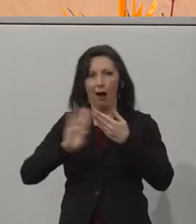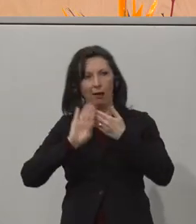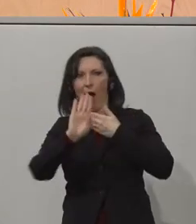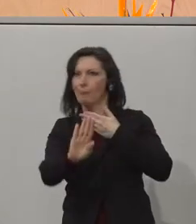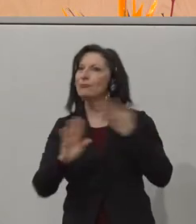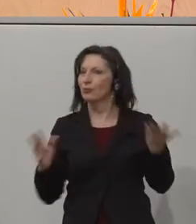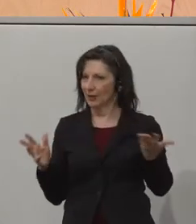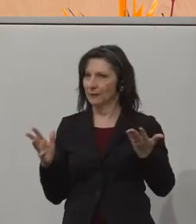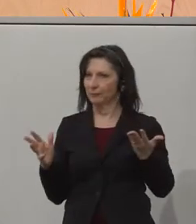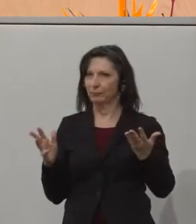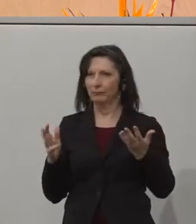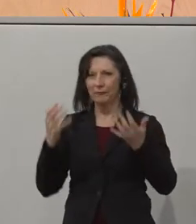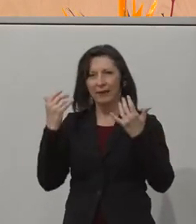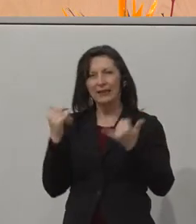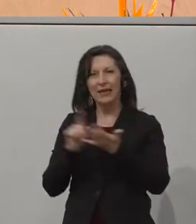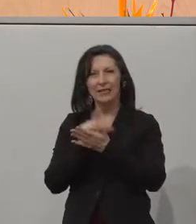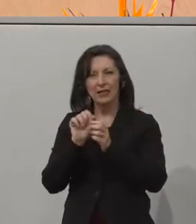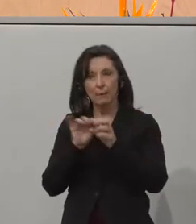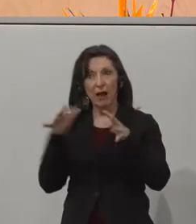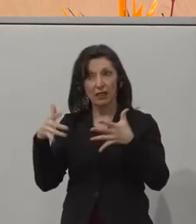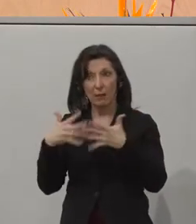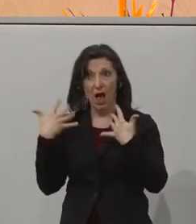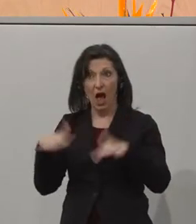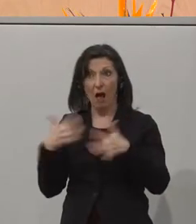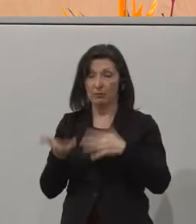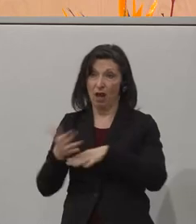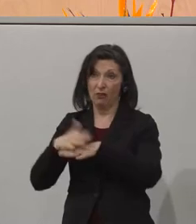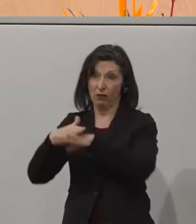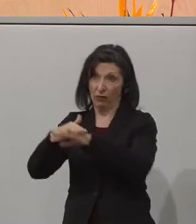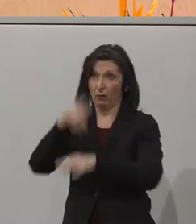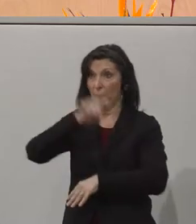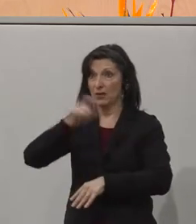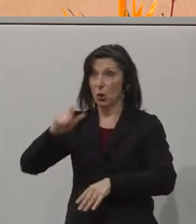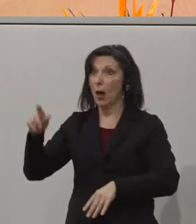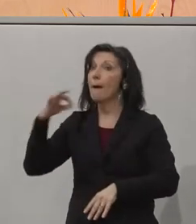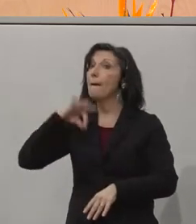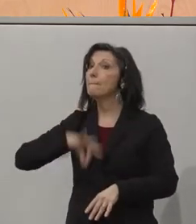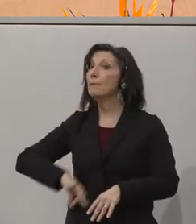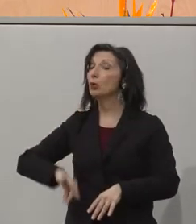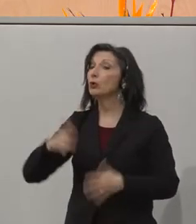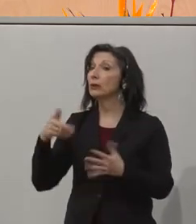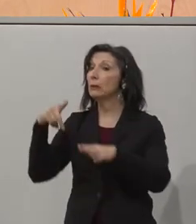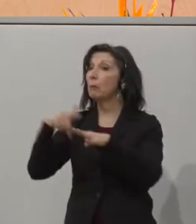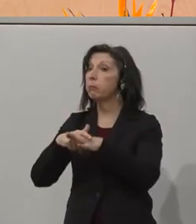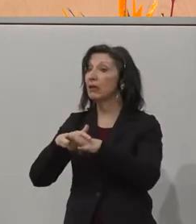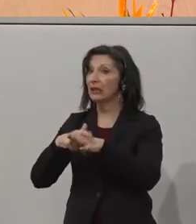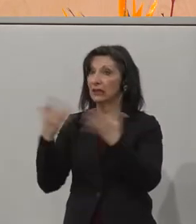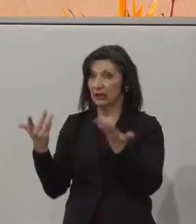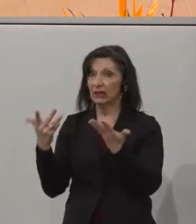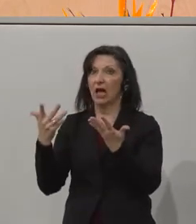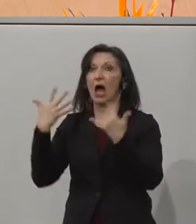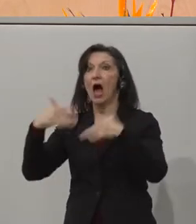Während der Pandemie stieg, die Arbeitslosigkeit begünstigt behinderte Menschen deutlich weniger als im Durchschnitt. Die Beschäftigung